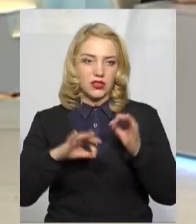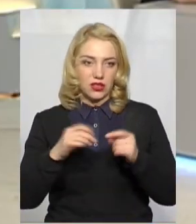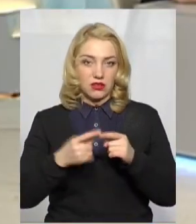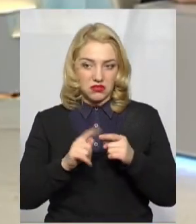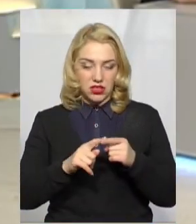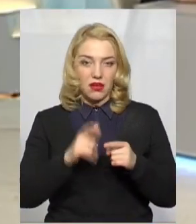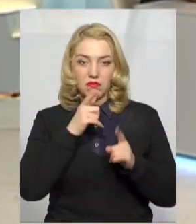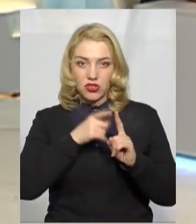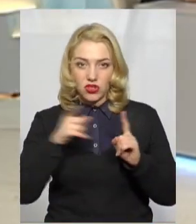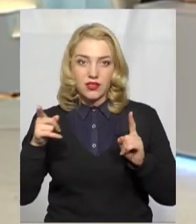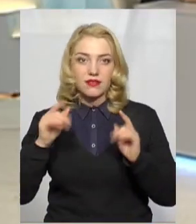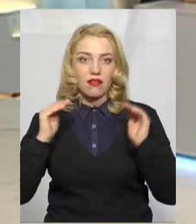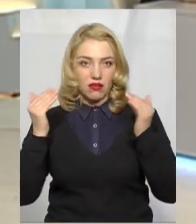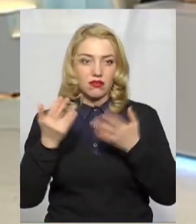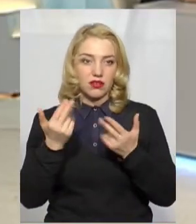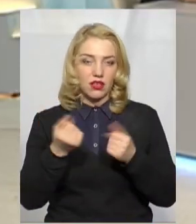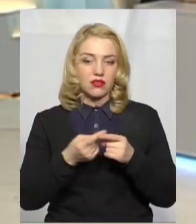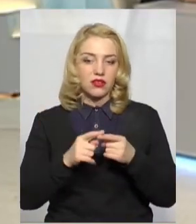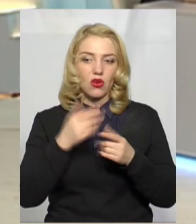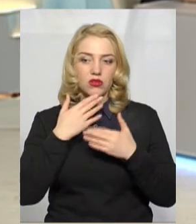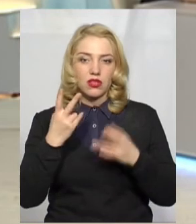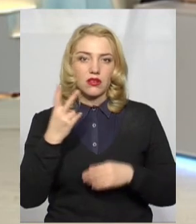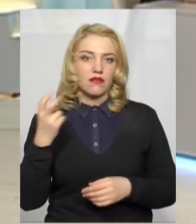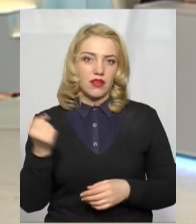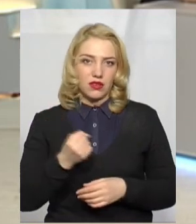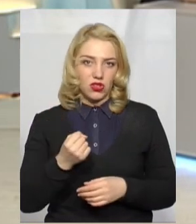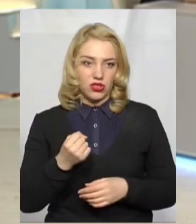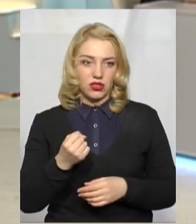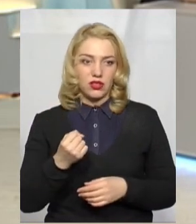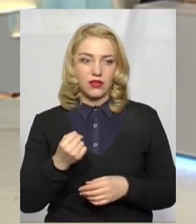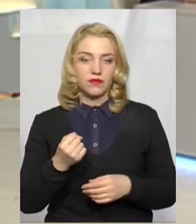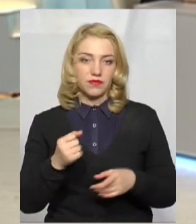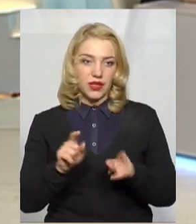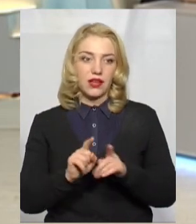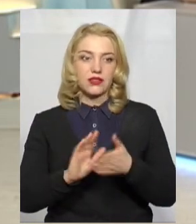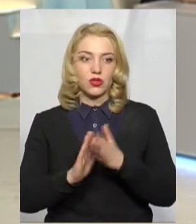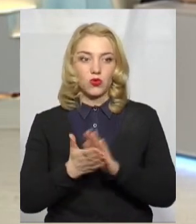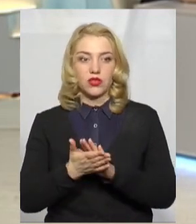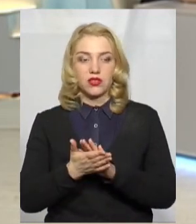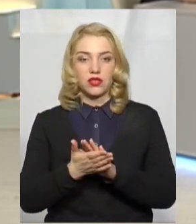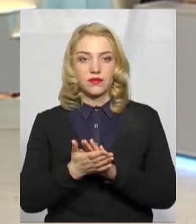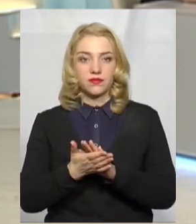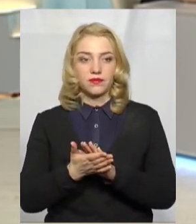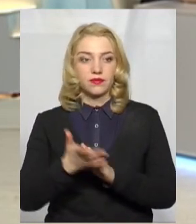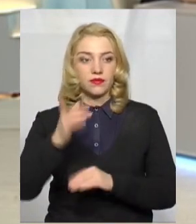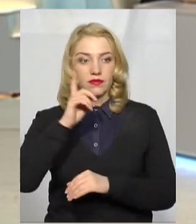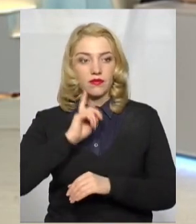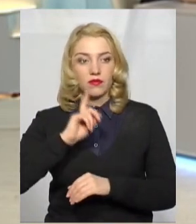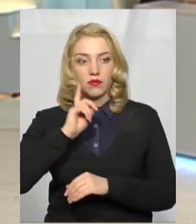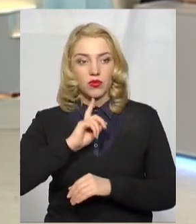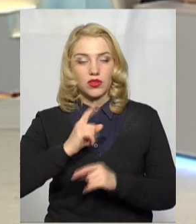карантину? останніх два, фактично, два тижні. Ось йде така ситуація. поки що,